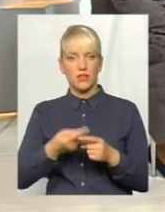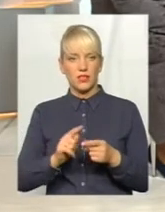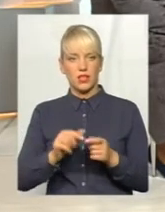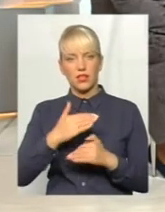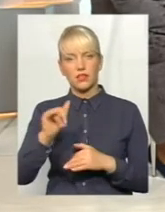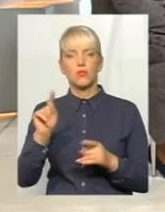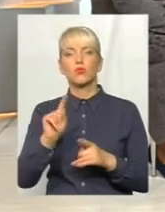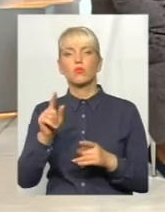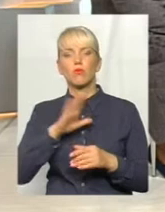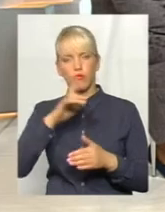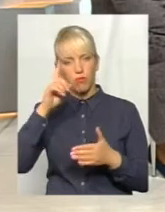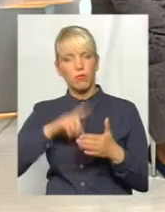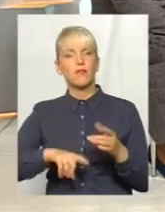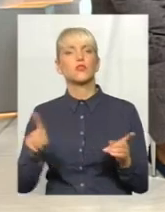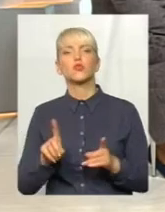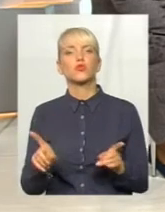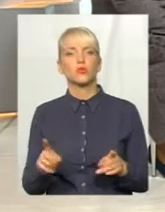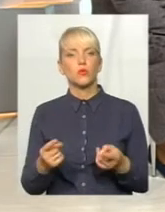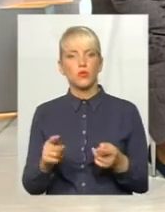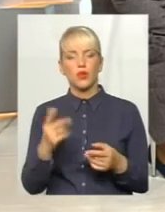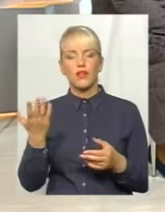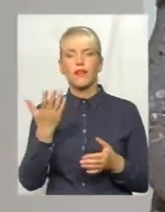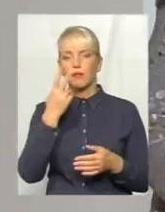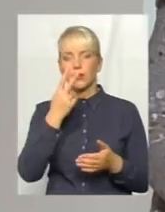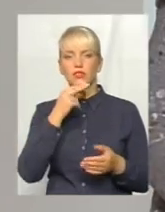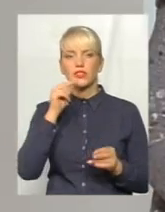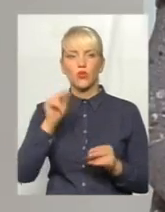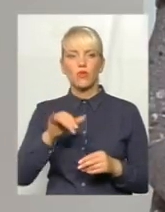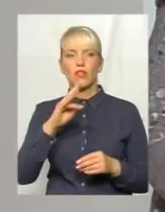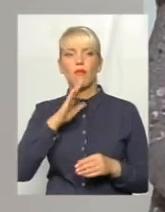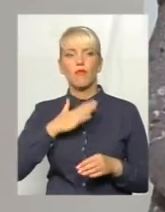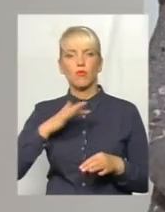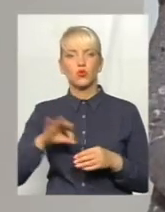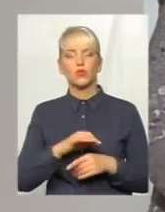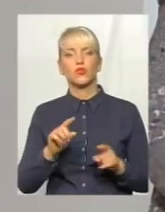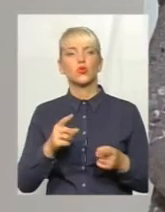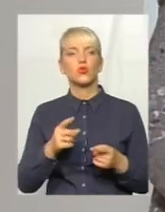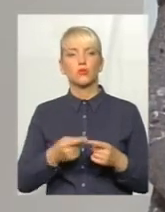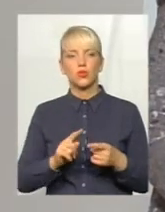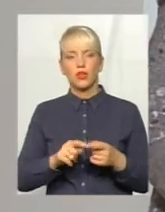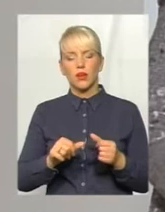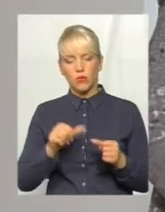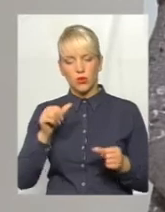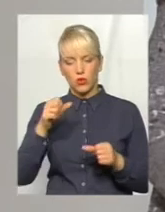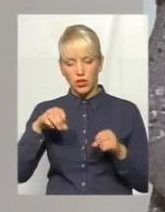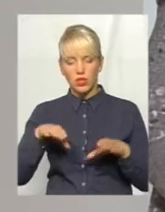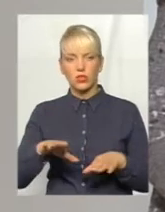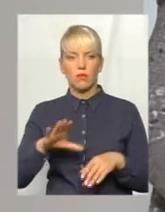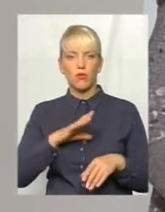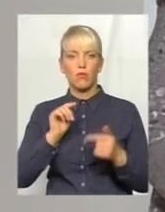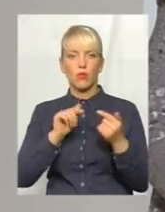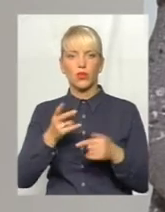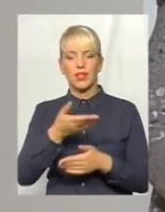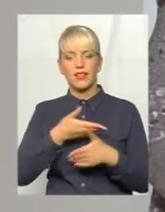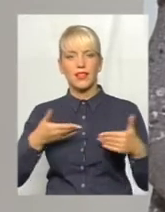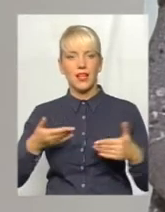дати такі запитання. Яке вона бачила звинувачення на моєму чоловіковій? Чи іменно рішення було винесене проти нас,